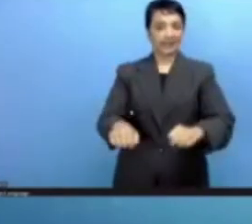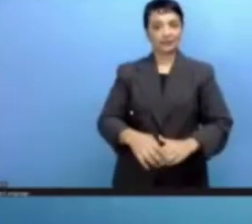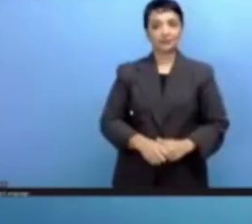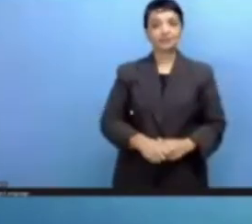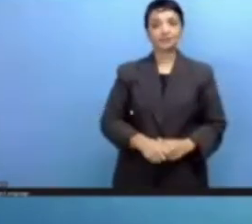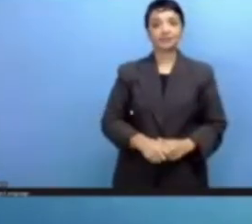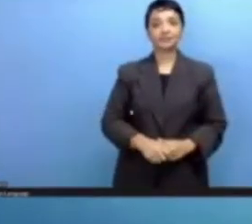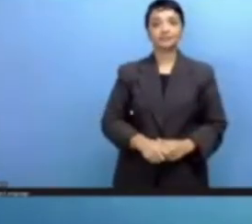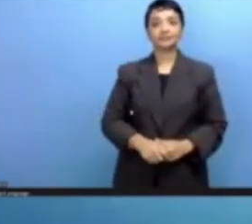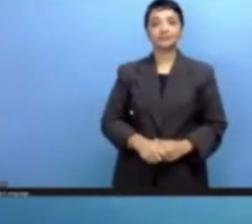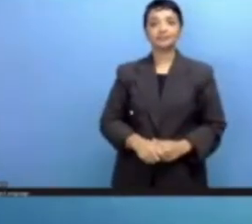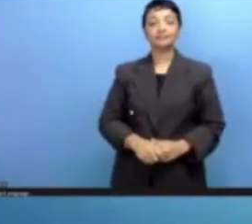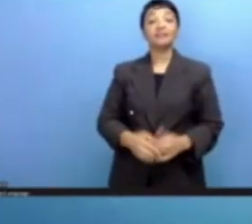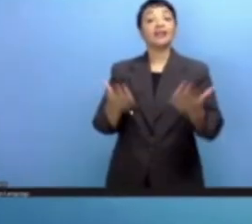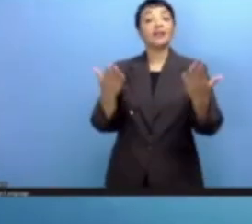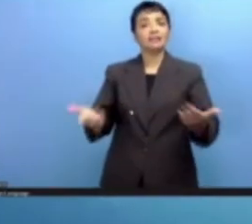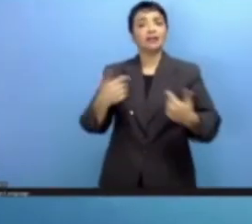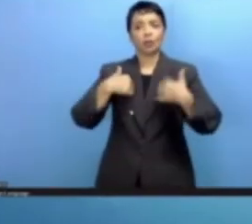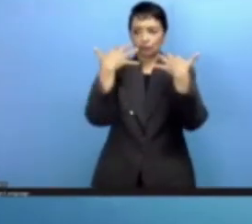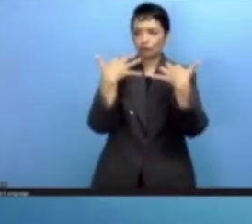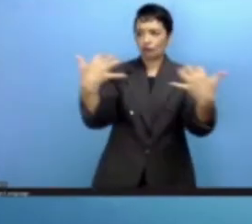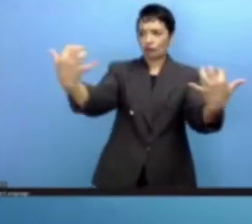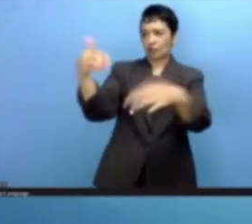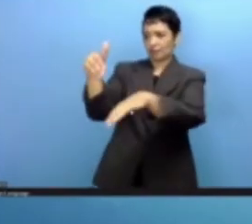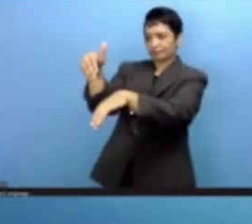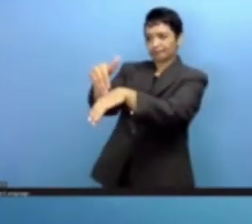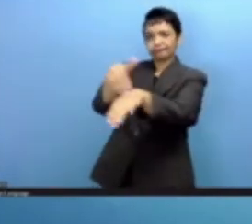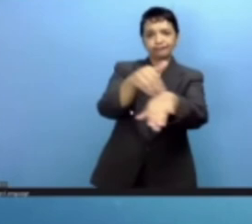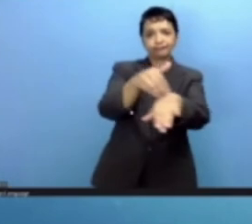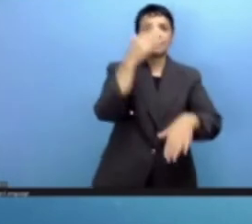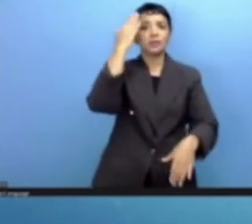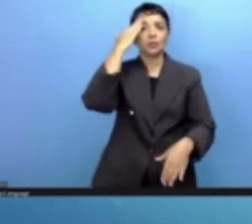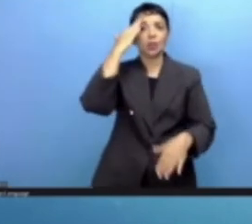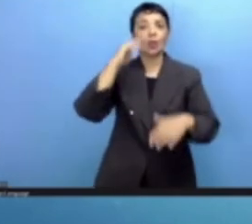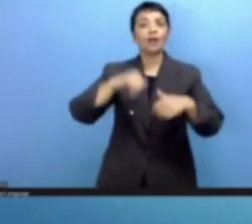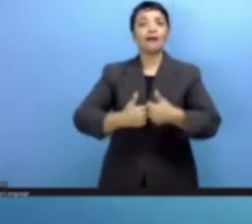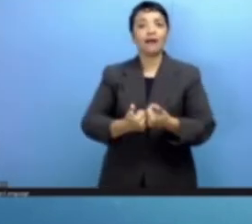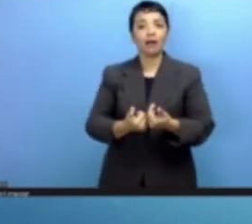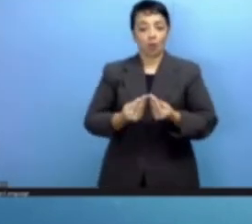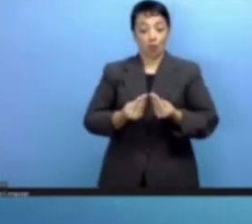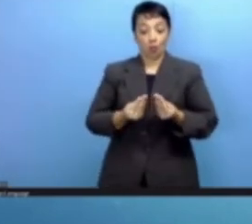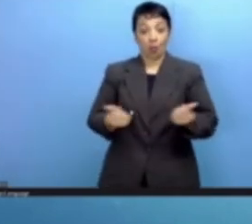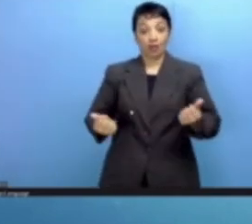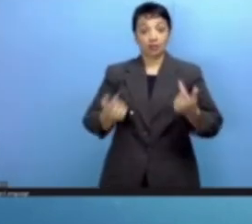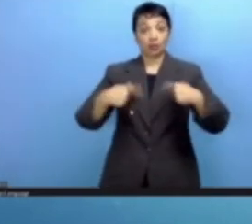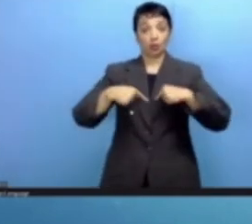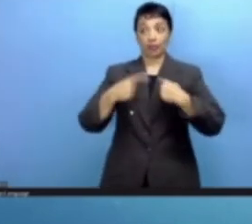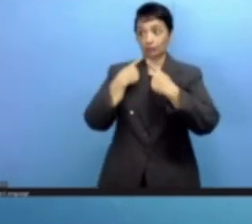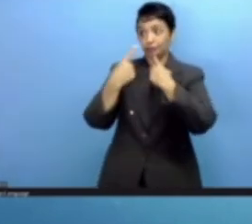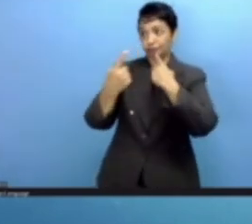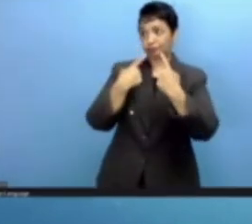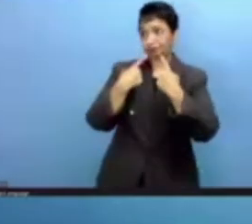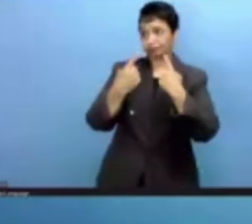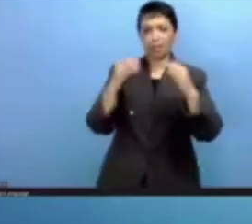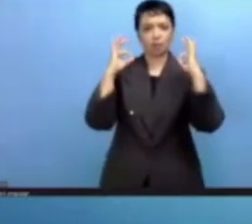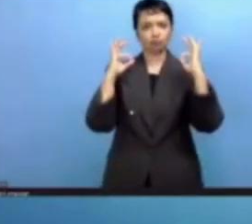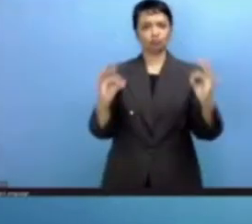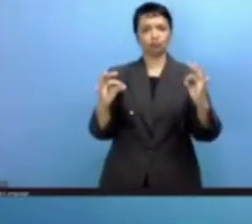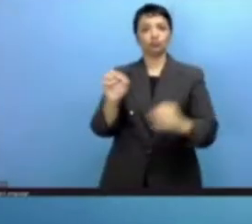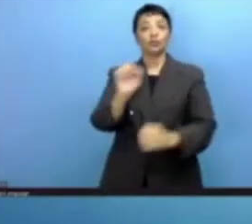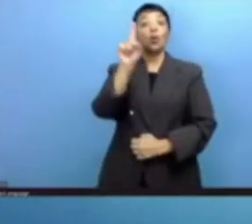الإنترنت وأود أن أطلب من هذا المنتدى والذي